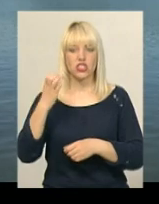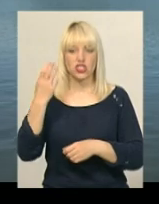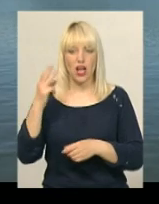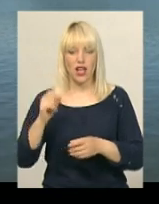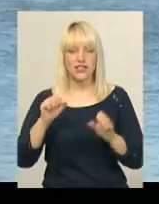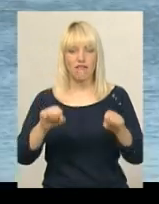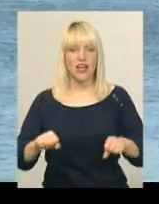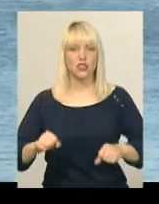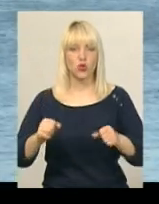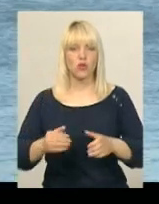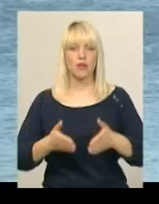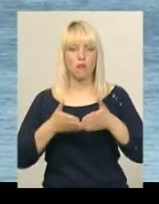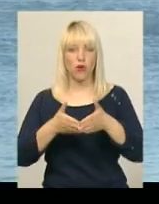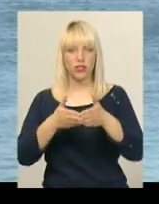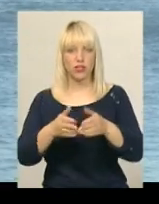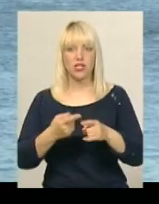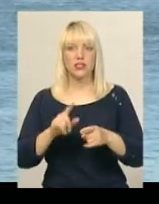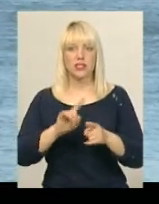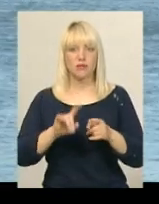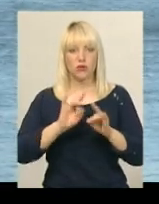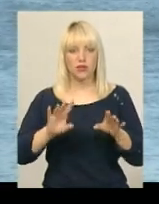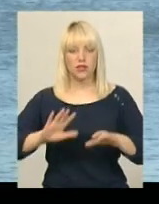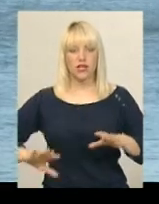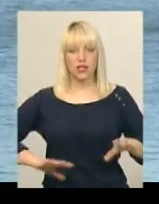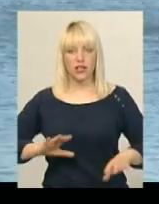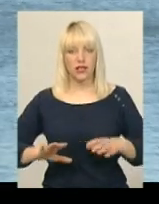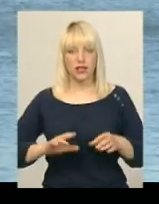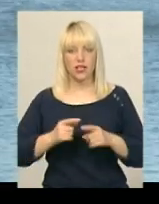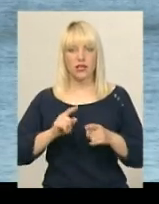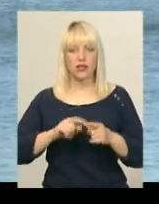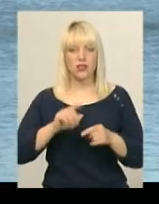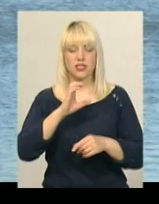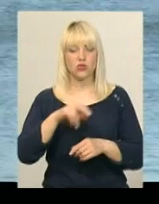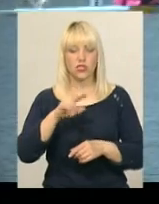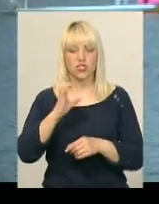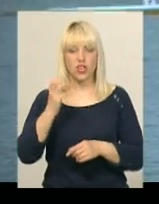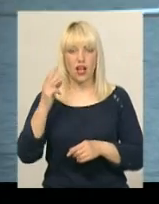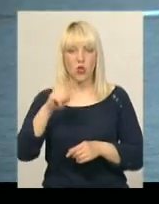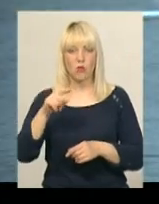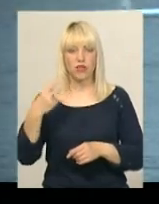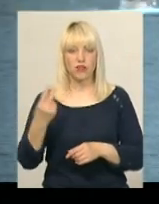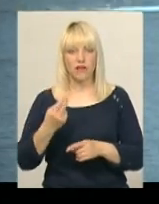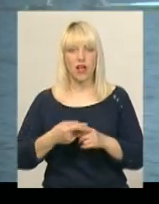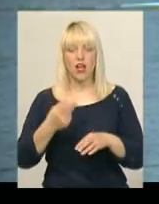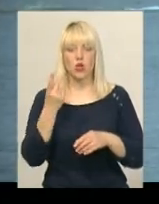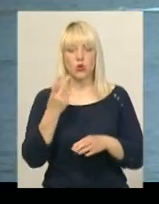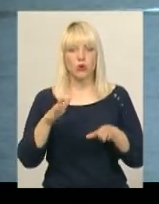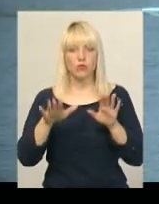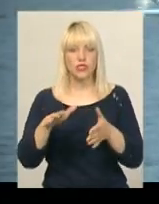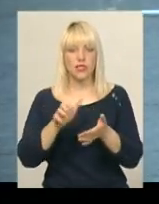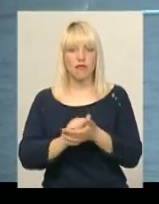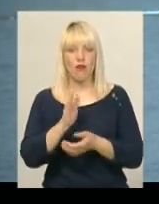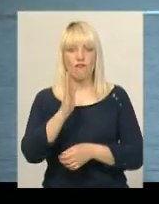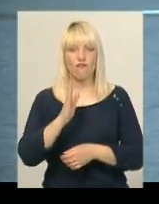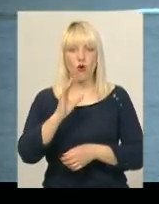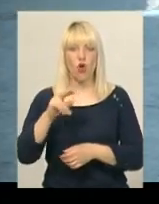каноє. Про це нам повідомив заступник директора з навчально-тренувальної роботи ДЮСШ номер два Олександр Крохмалюк. Друге місце посіла збірна Волочиська,